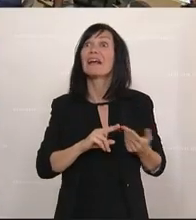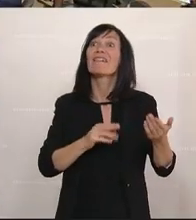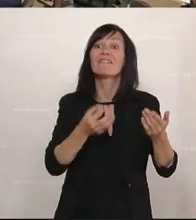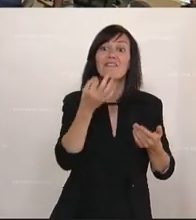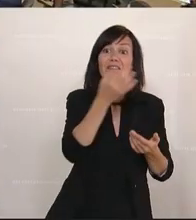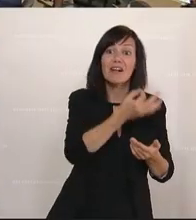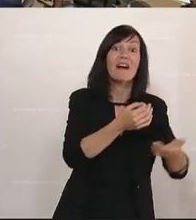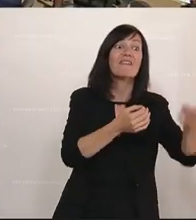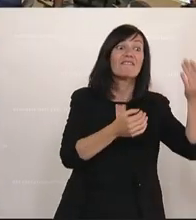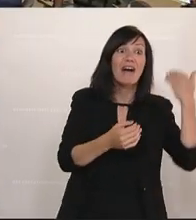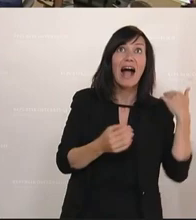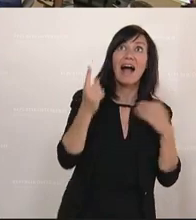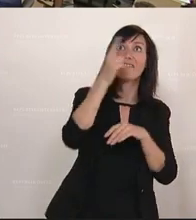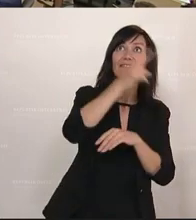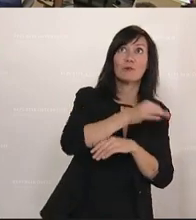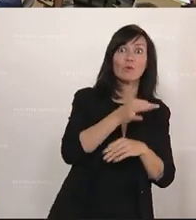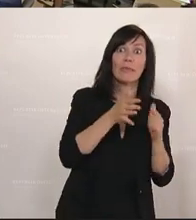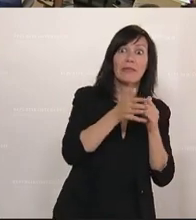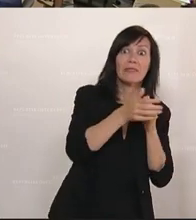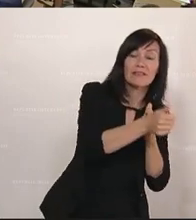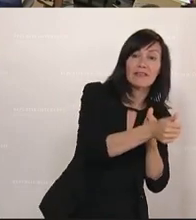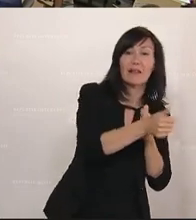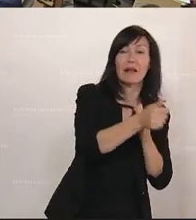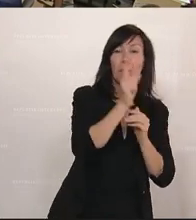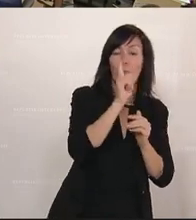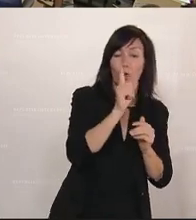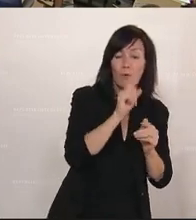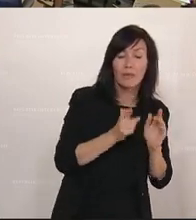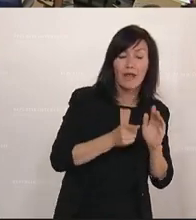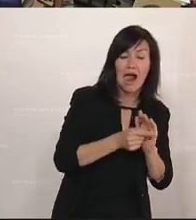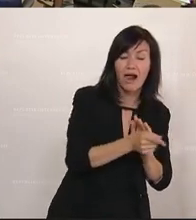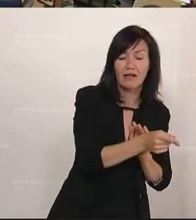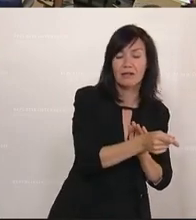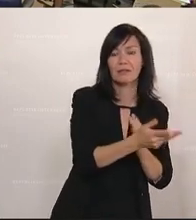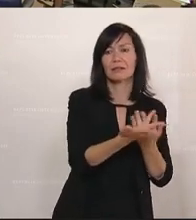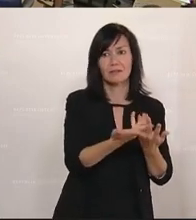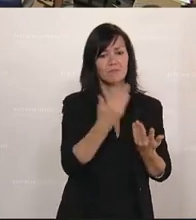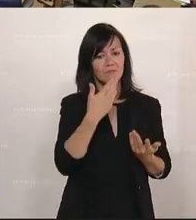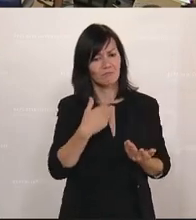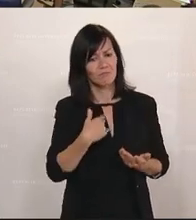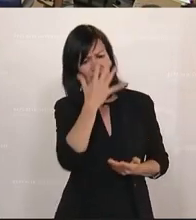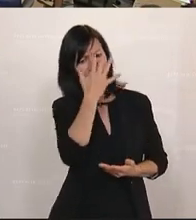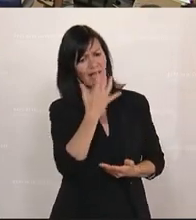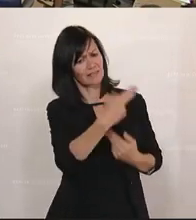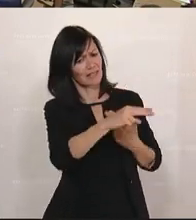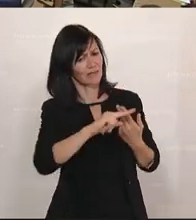Interventionsversuche. Ich würde wirklich bitten, dass wir das sehr ernst nehmen und diese Fragen beantwortet bekommen.